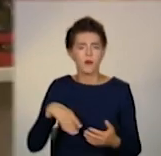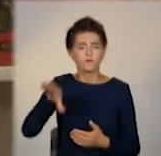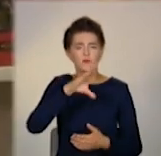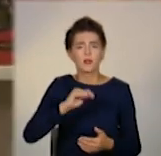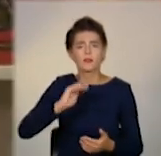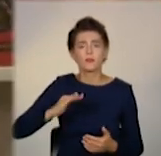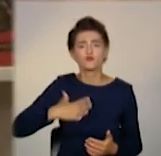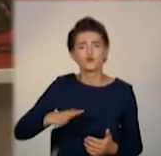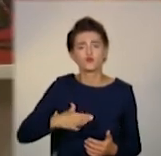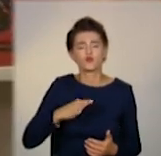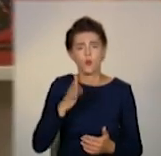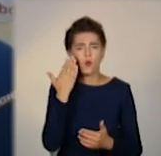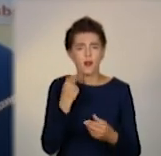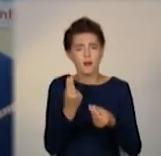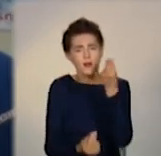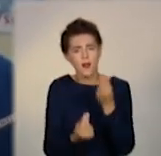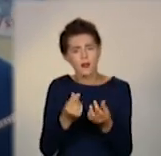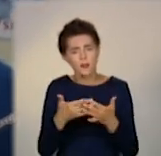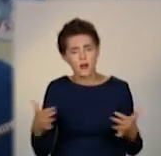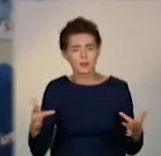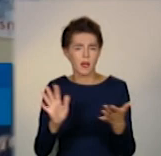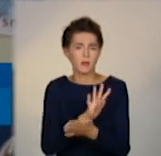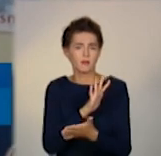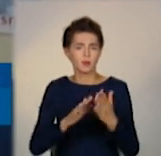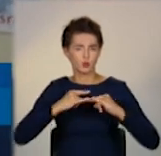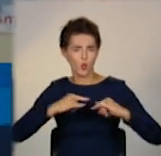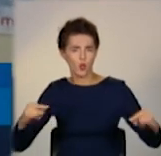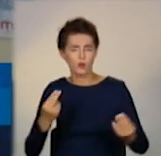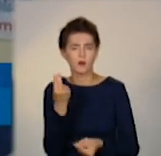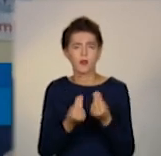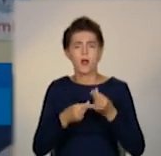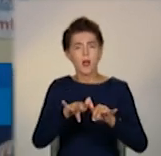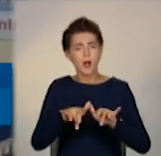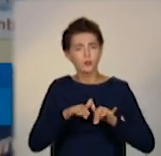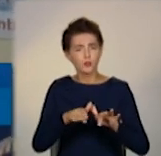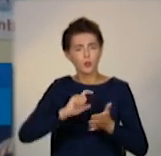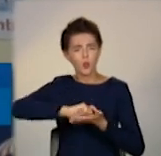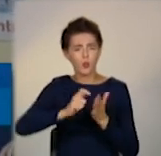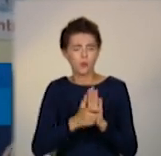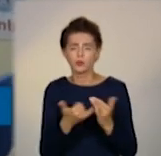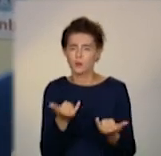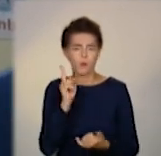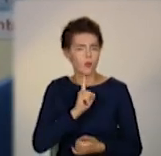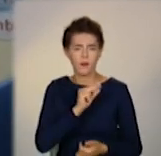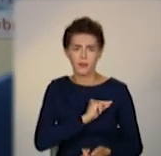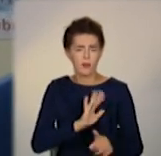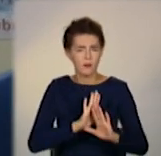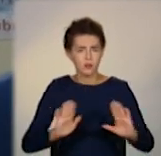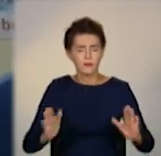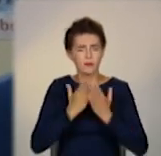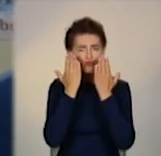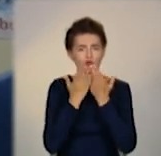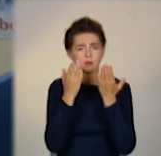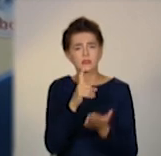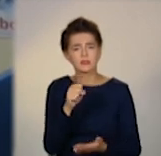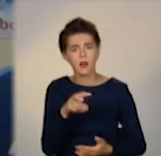коли ми відкроємося. Комната настольних ігор, безплатна, комп'ютерна кімната. Але зараз вони не роблять. Читальний зал, у нас